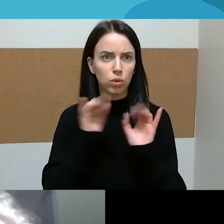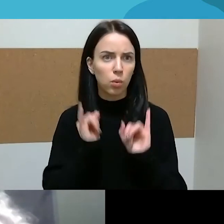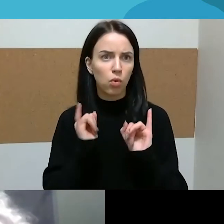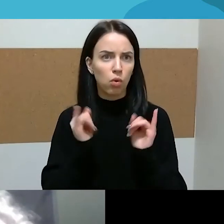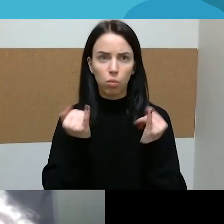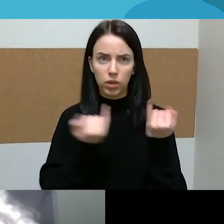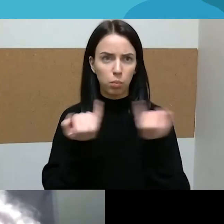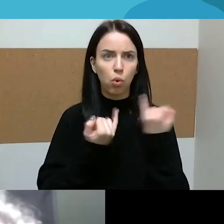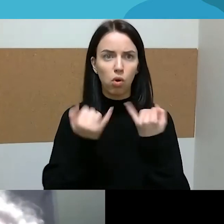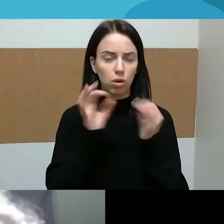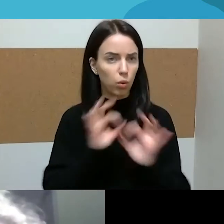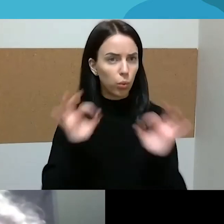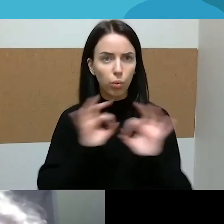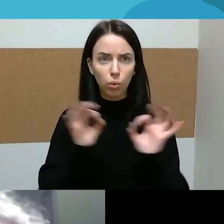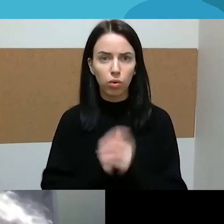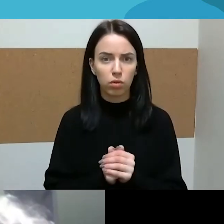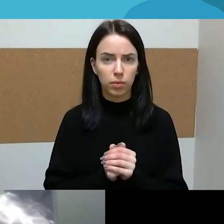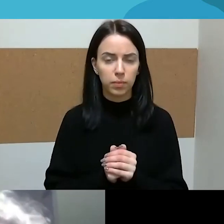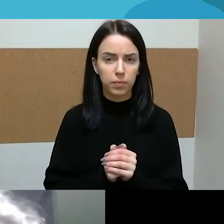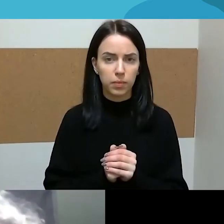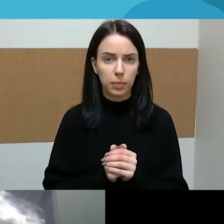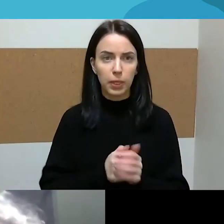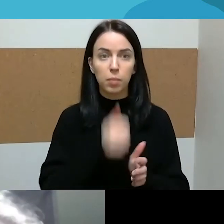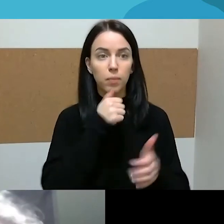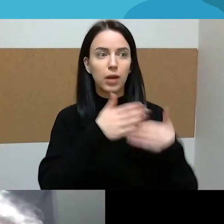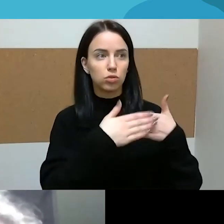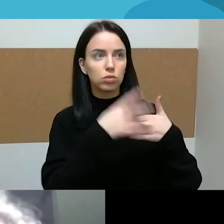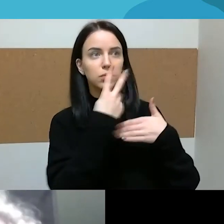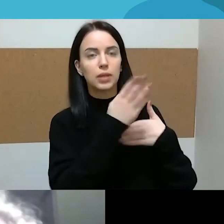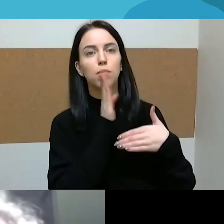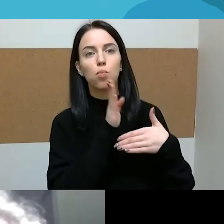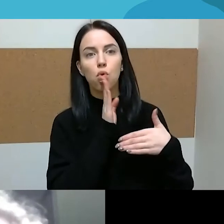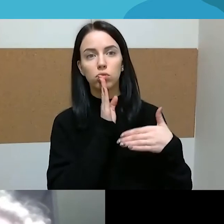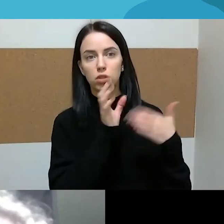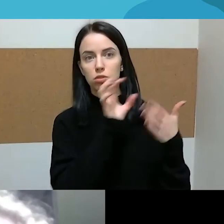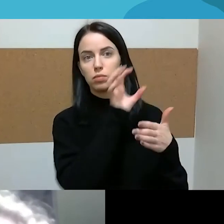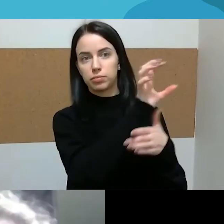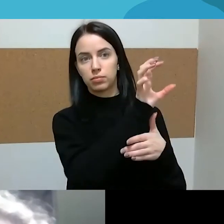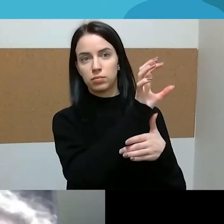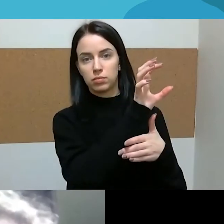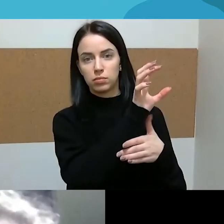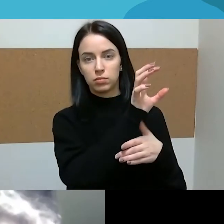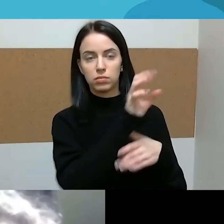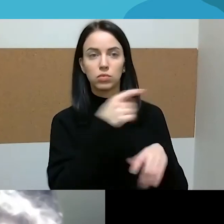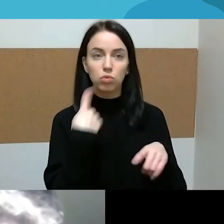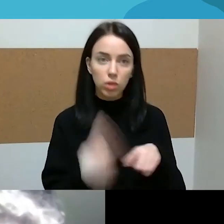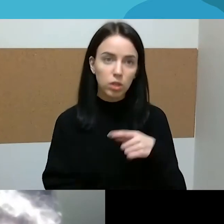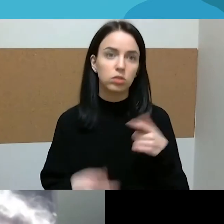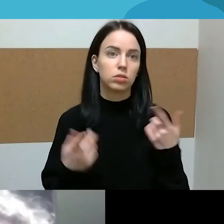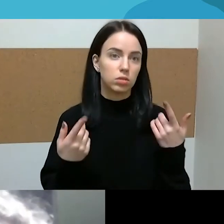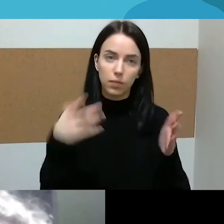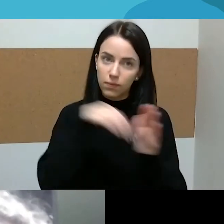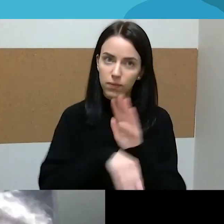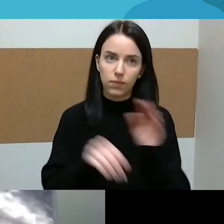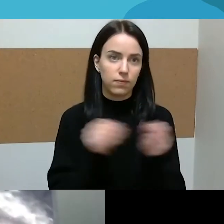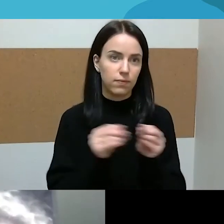iškaba, vat, moteriškas ženkliukas. Nu, tai yra jau smulkmena. Arba aš, nu, mano sunus, sakykim, dabar irgi vaiko priežiūros